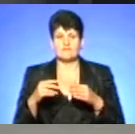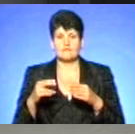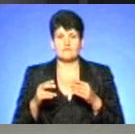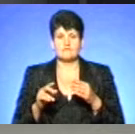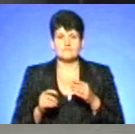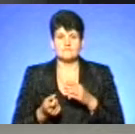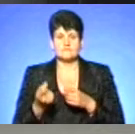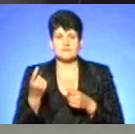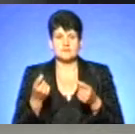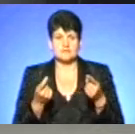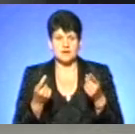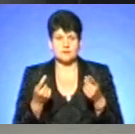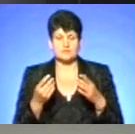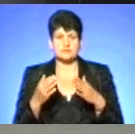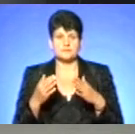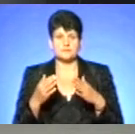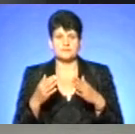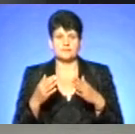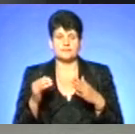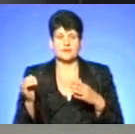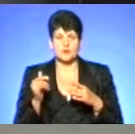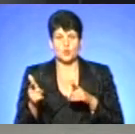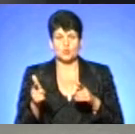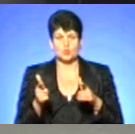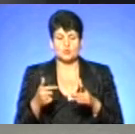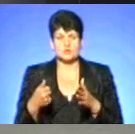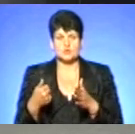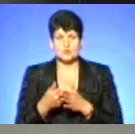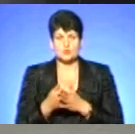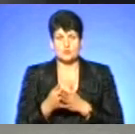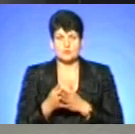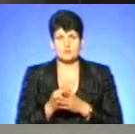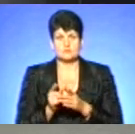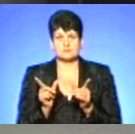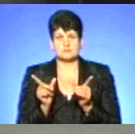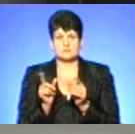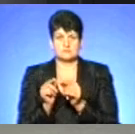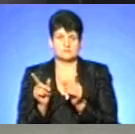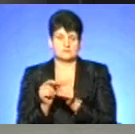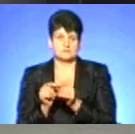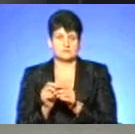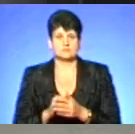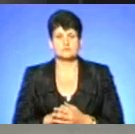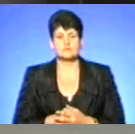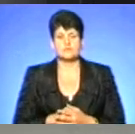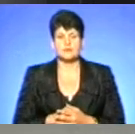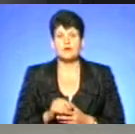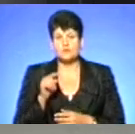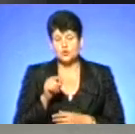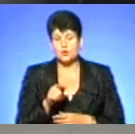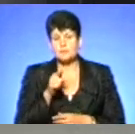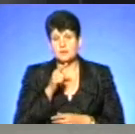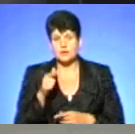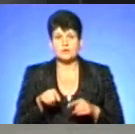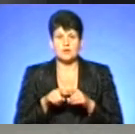той період теж дуже небезпечні. Як мінімум два місяці нам ще потрібно бути дуже важними і особливо ретельно готуватися до походів в ліс. Розкажіть, куди вони